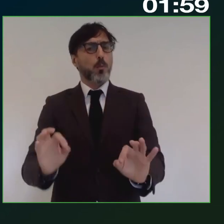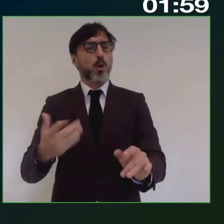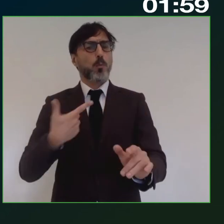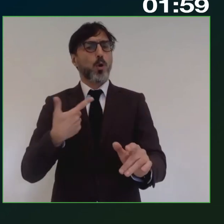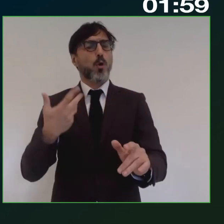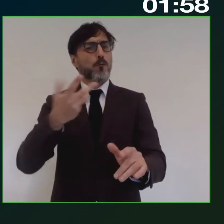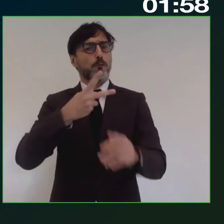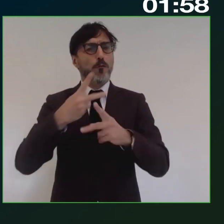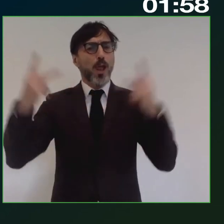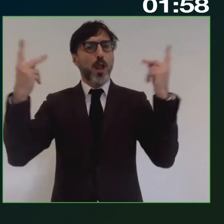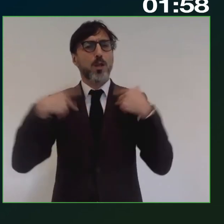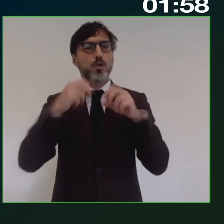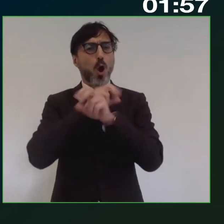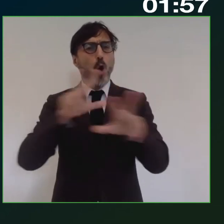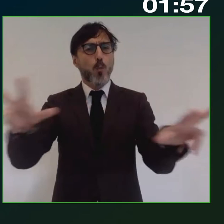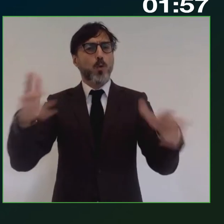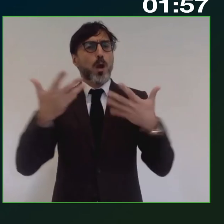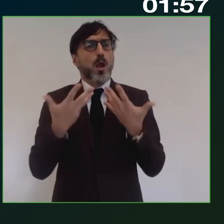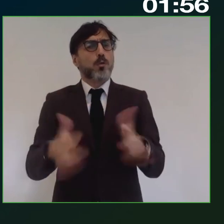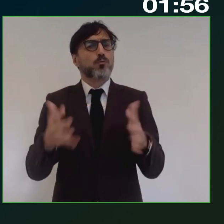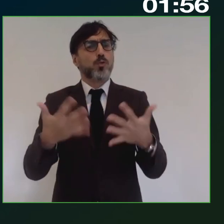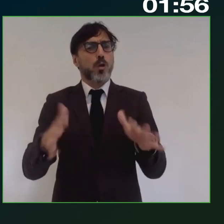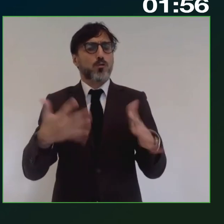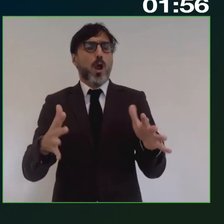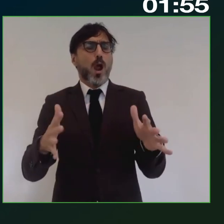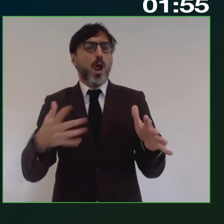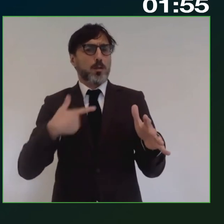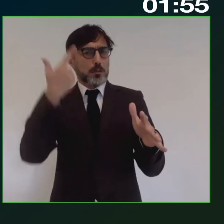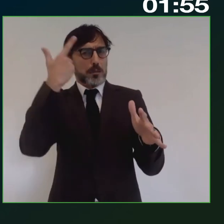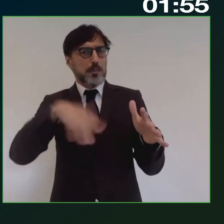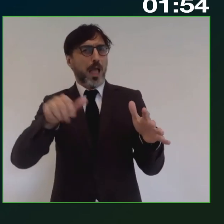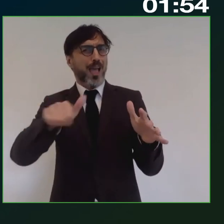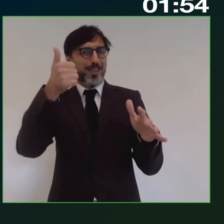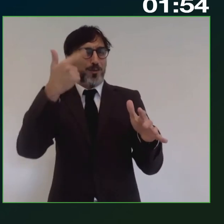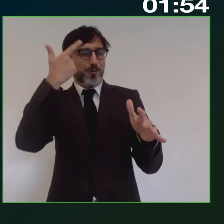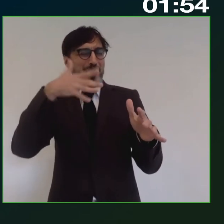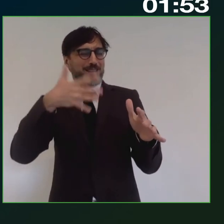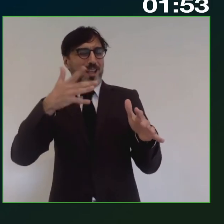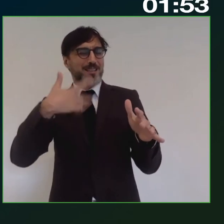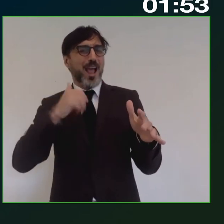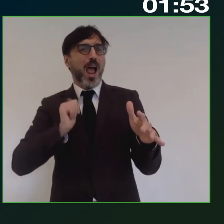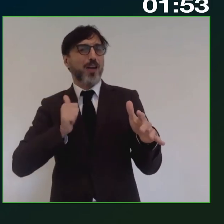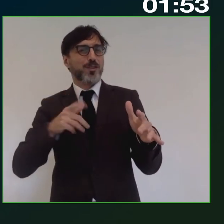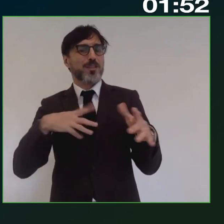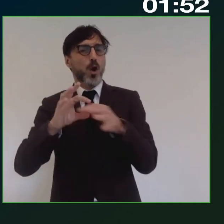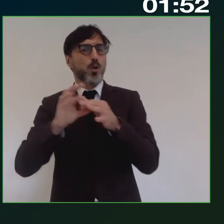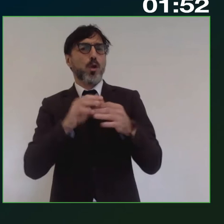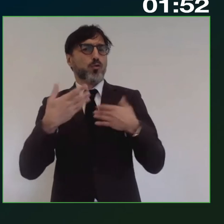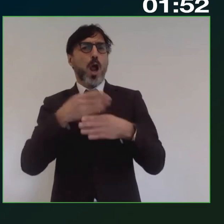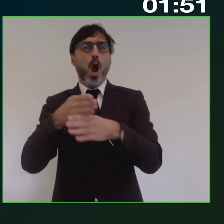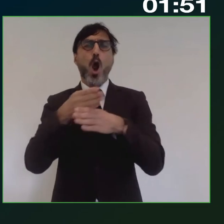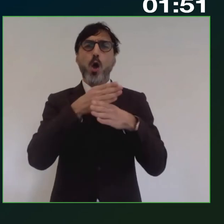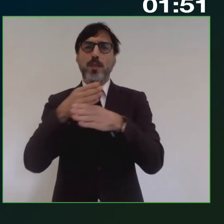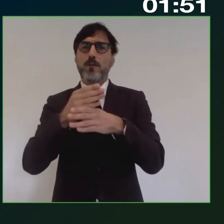ben felice di comunicare che lo abbiamo già, come ben sai il direttore dell'Agenzia della Coesione, condiviso con l